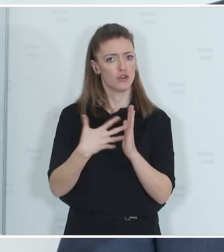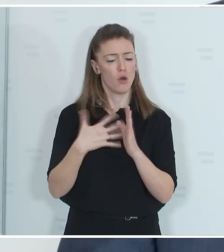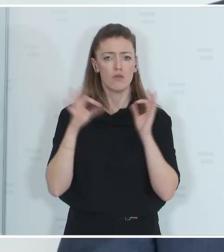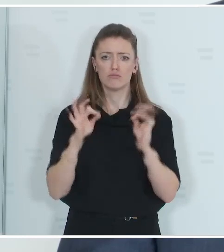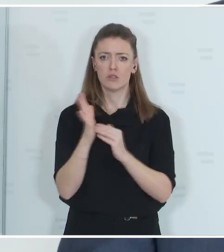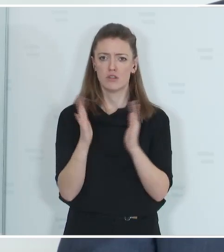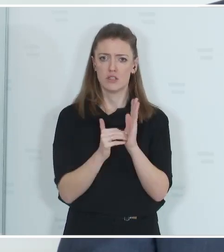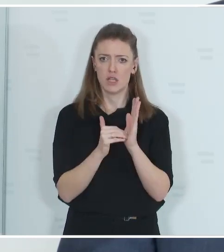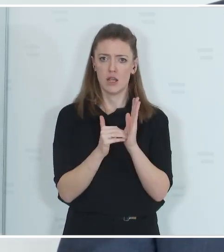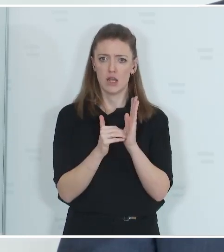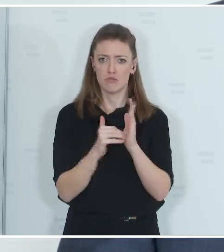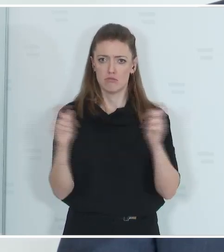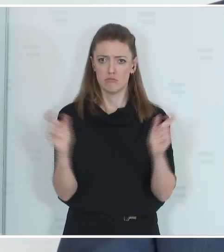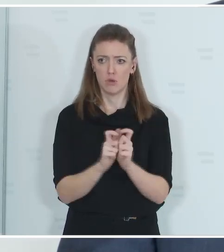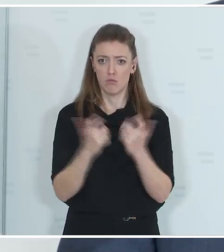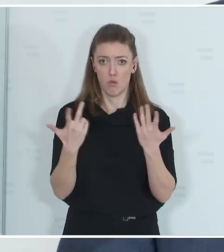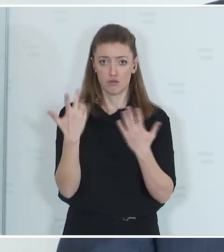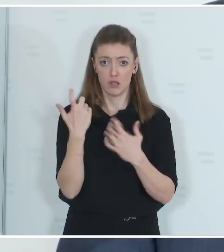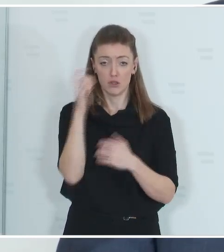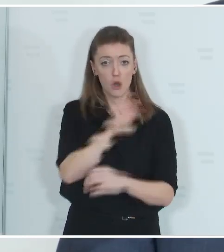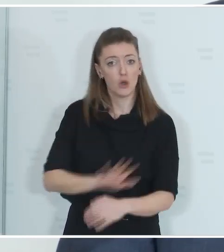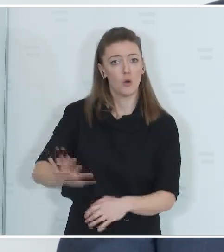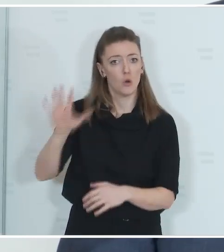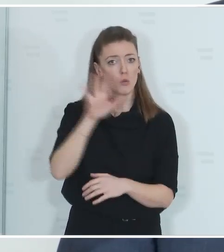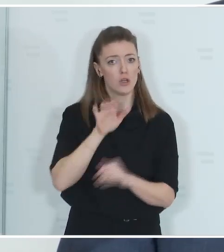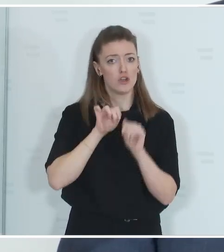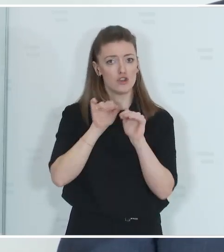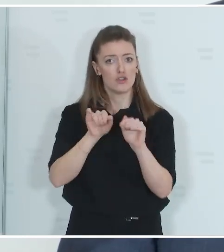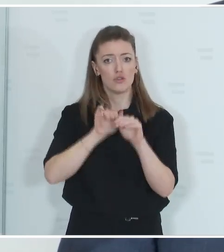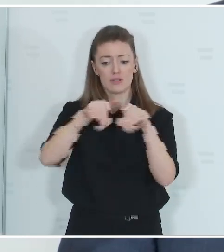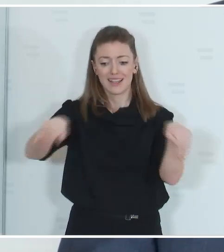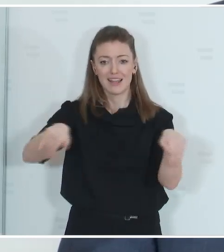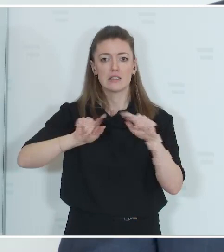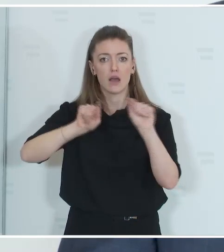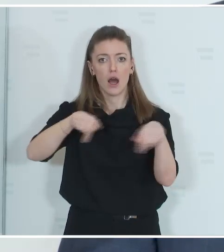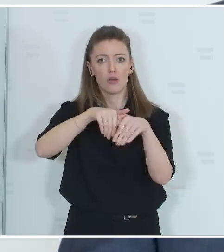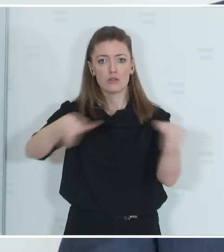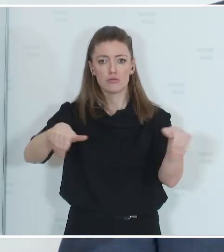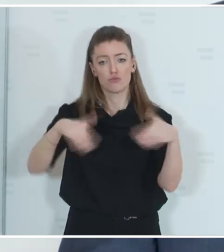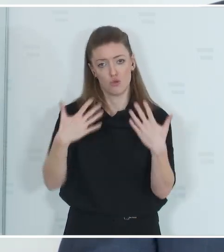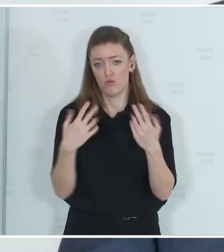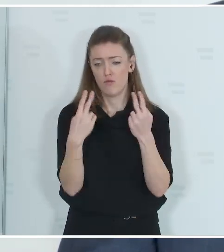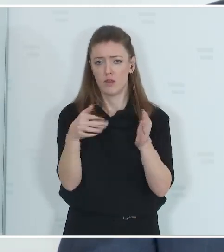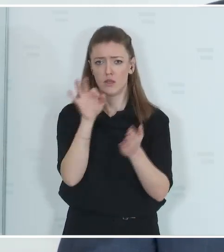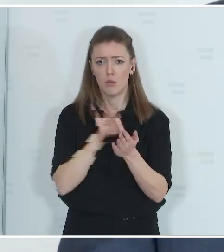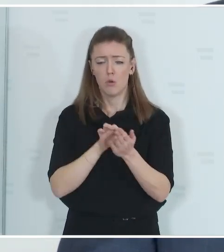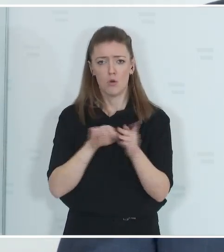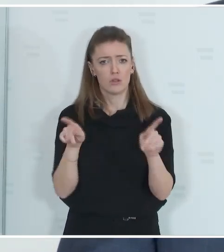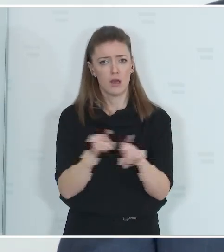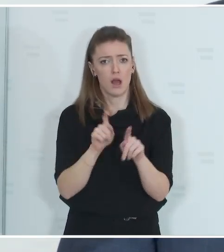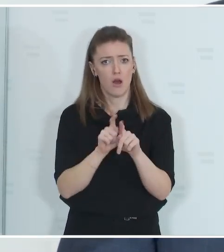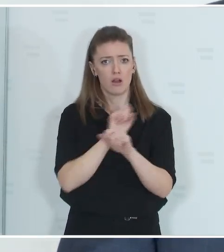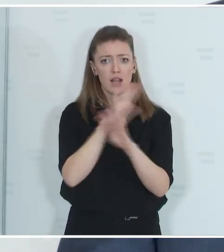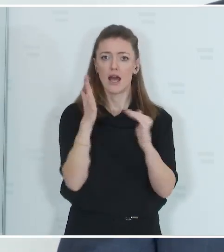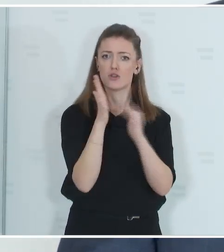Systems. Das beginnt in Europa mit dem Schutz der EU-Außengrenzen, die ein zentraler Punkt sind, aber auch mit den